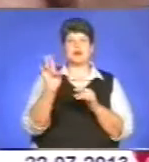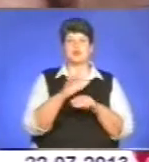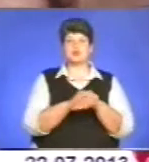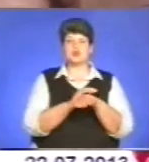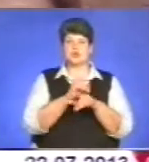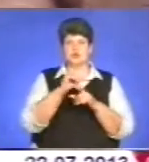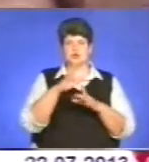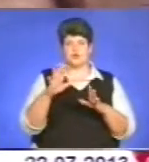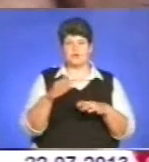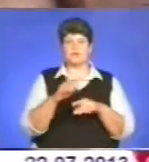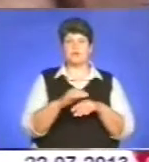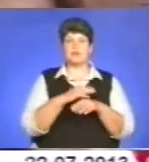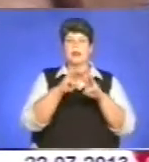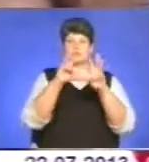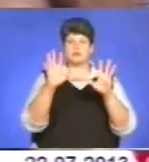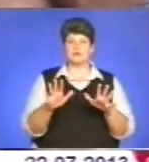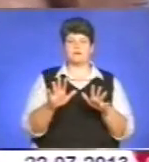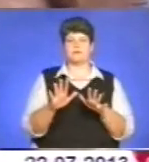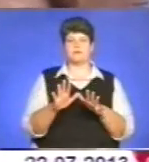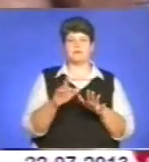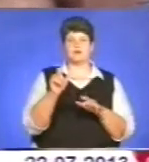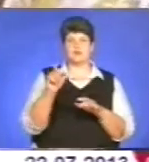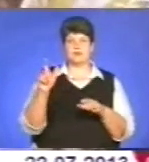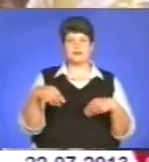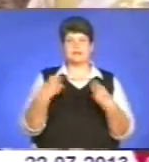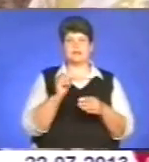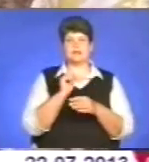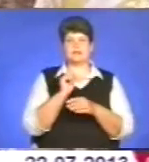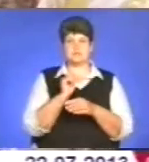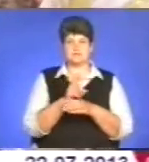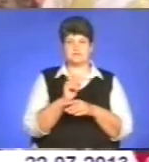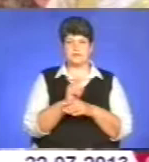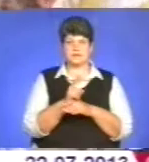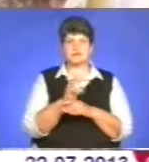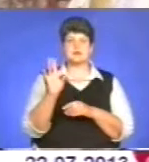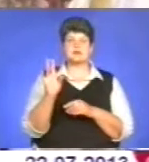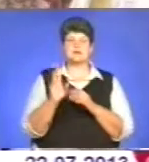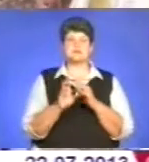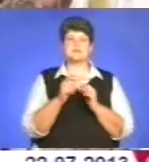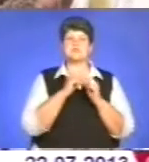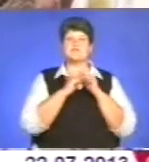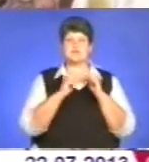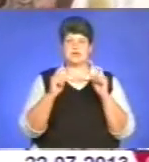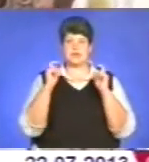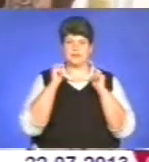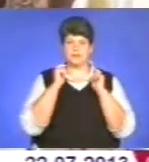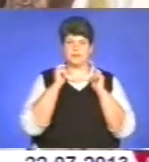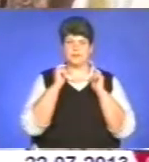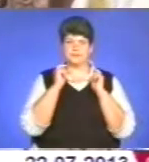прихожан, дав на станови священику. Дякую заходимо на посвячення,